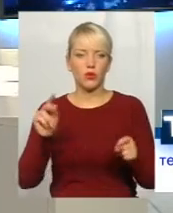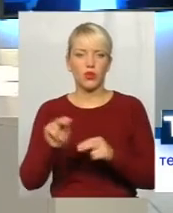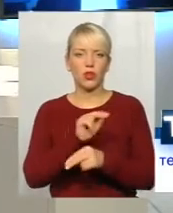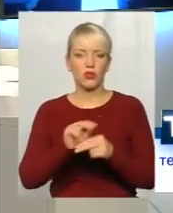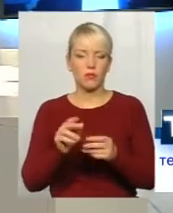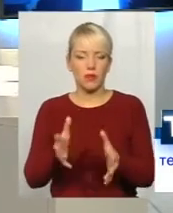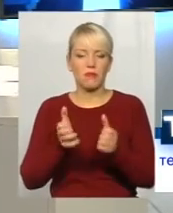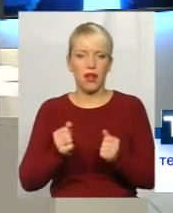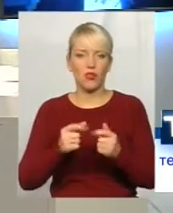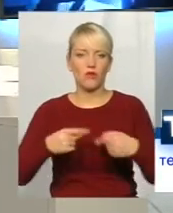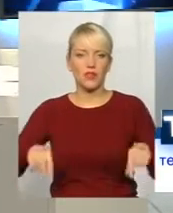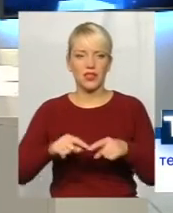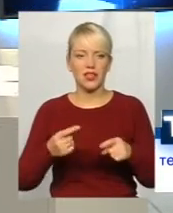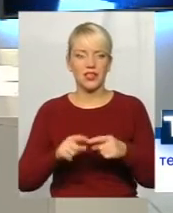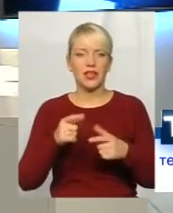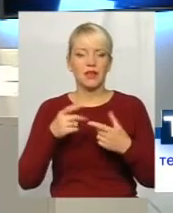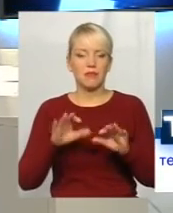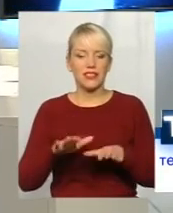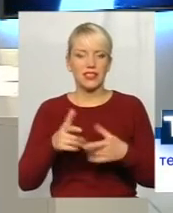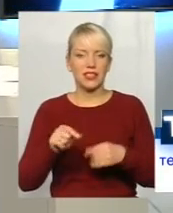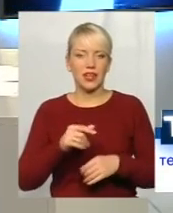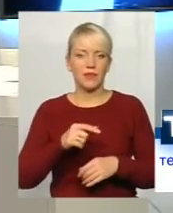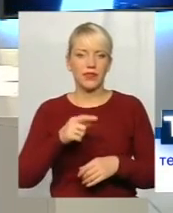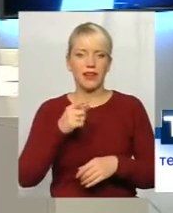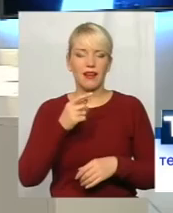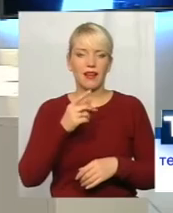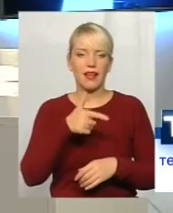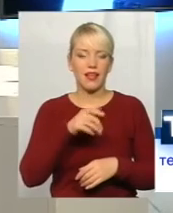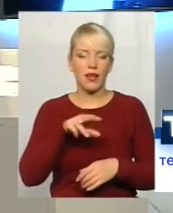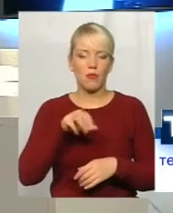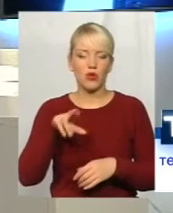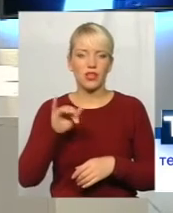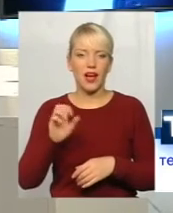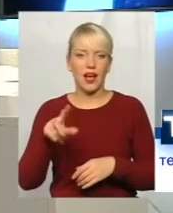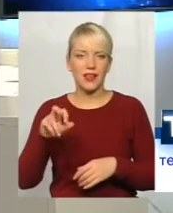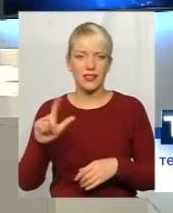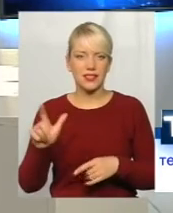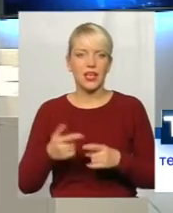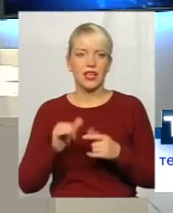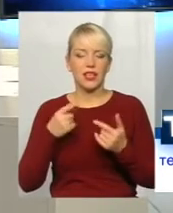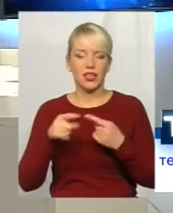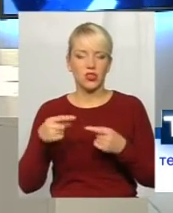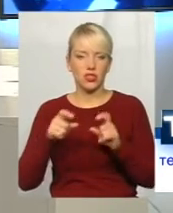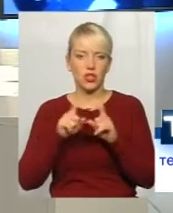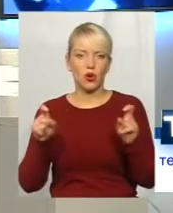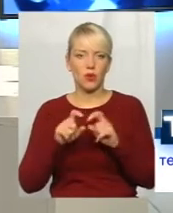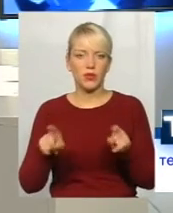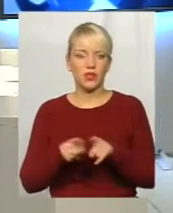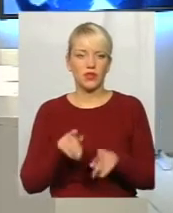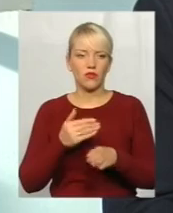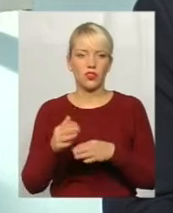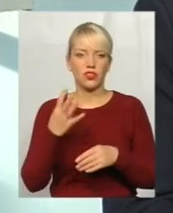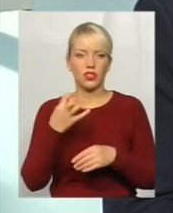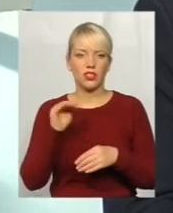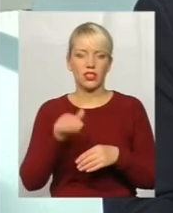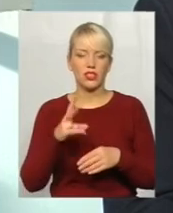приймального відділення, будівництва гемодіаліза і інших об'єктів. В тому числі виділили біля 400 тисяч на